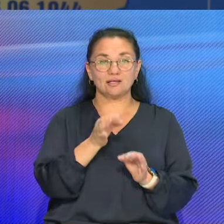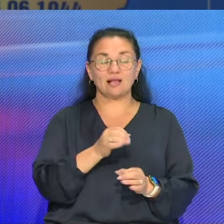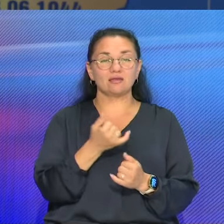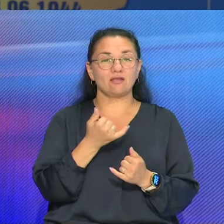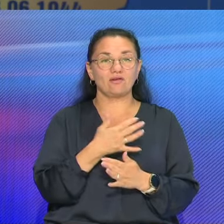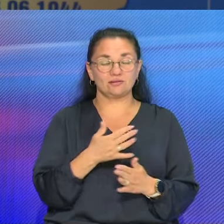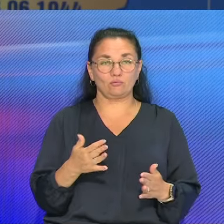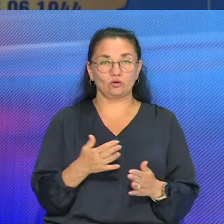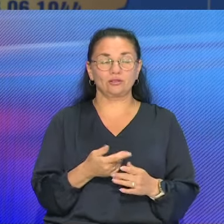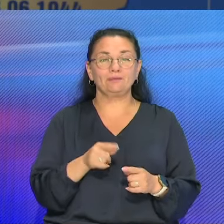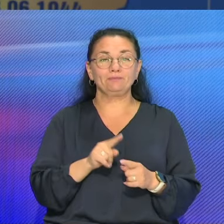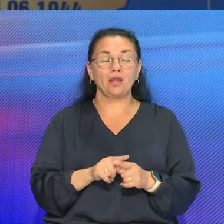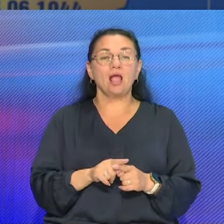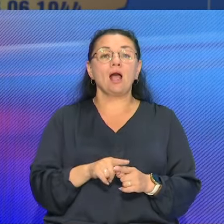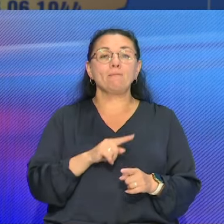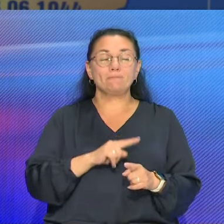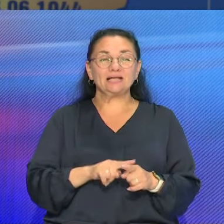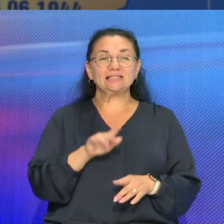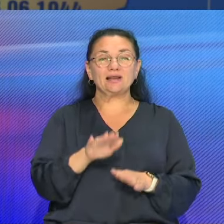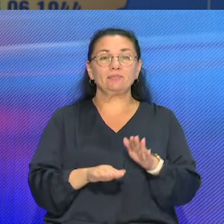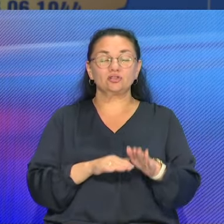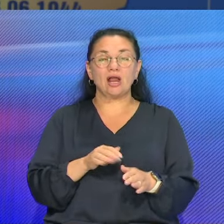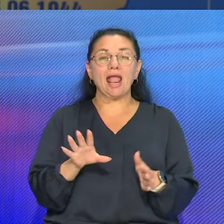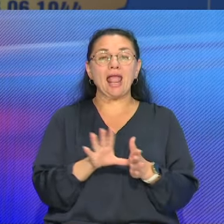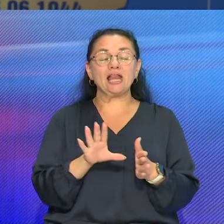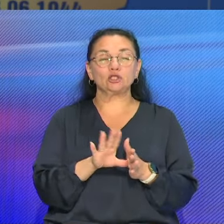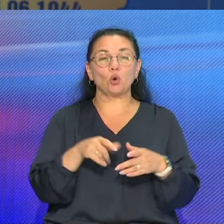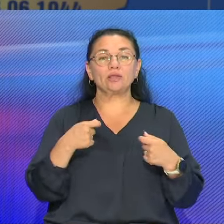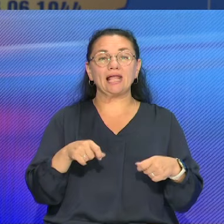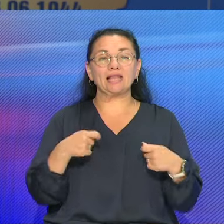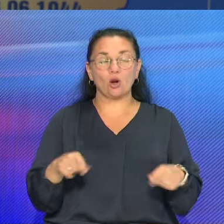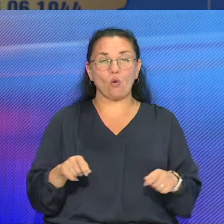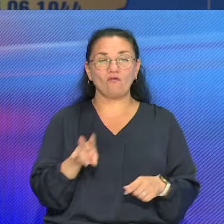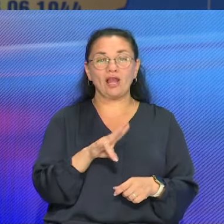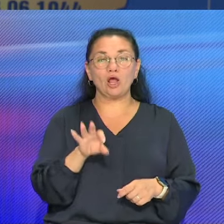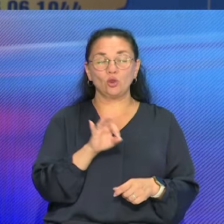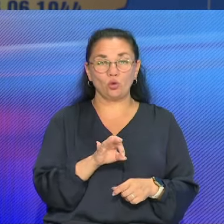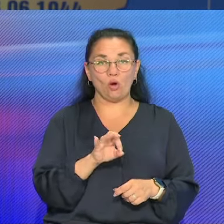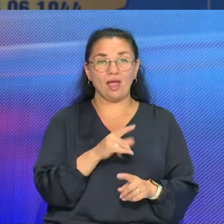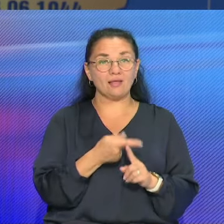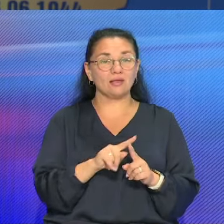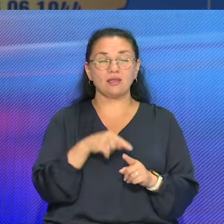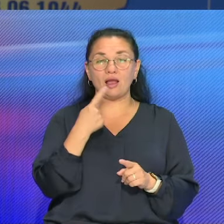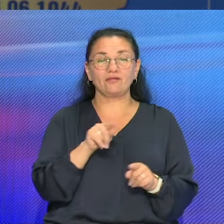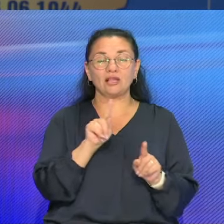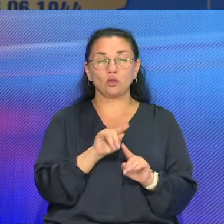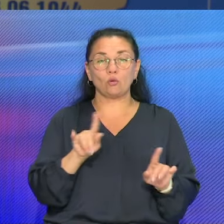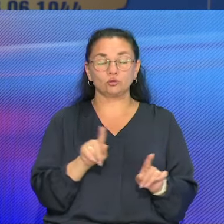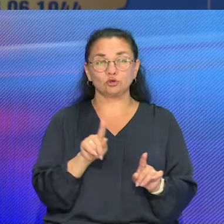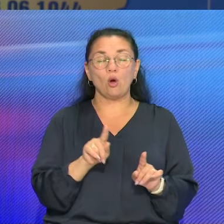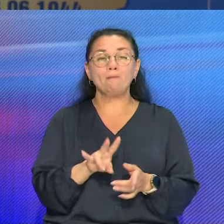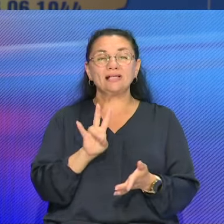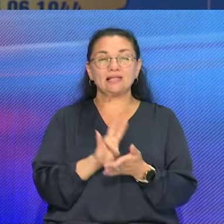форсированы, семимильными шагами развивается электронная торговля. Но это не значит, что торговля стационарная приостановилась в своем